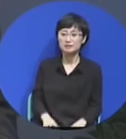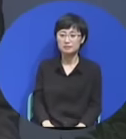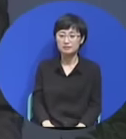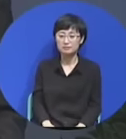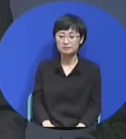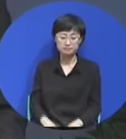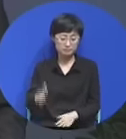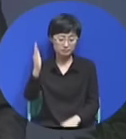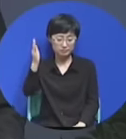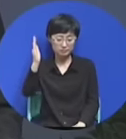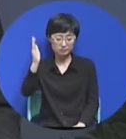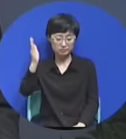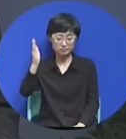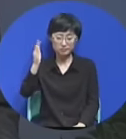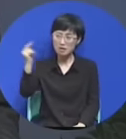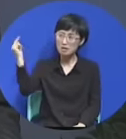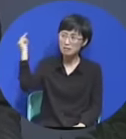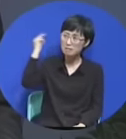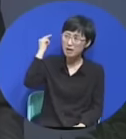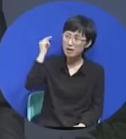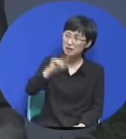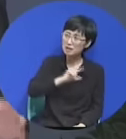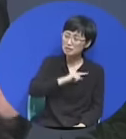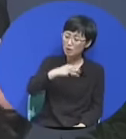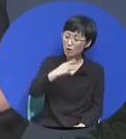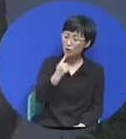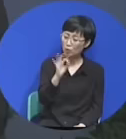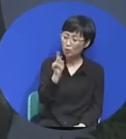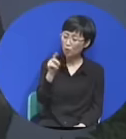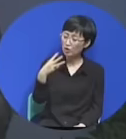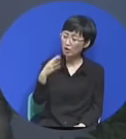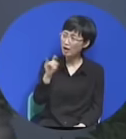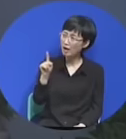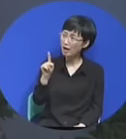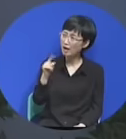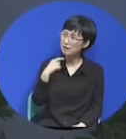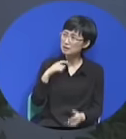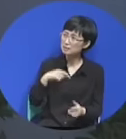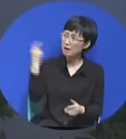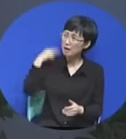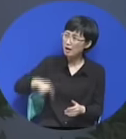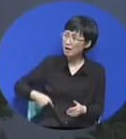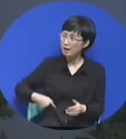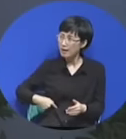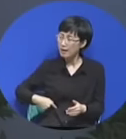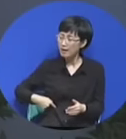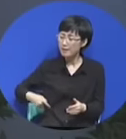그 말을 듣고 잉나티우스 로요라는 신부는 맞다 우리 회개하자 이래까지 나왔다는 거예요.